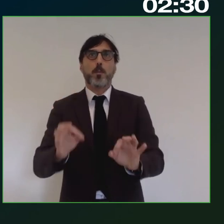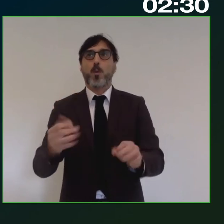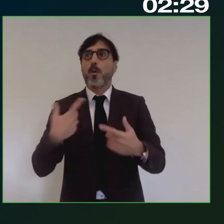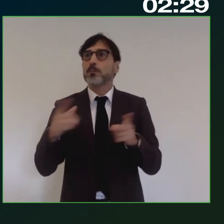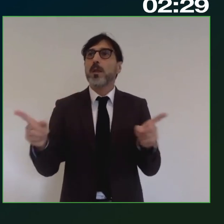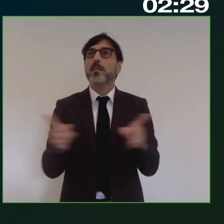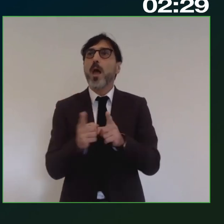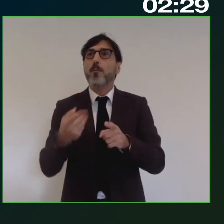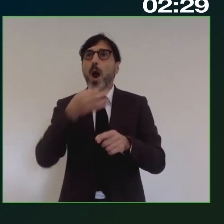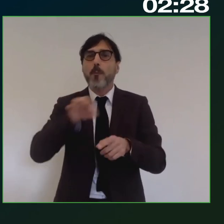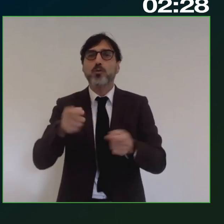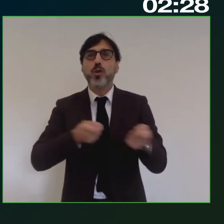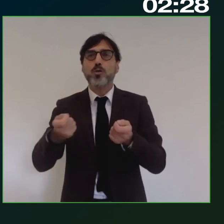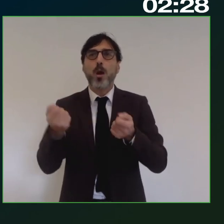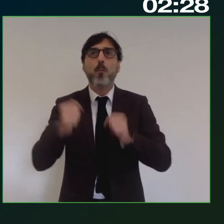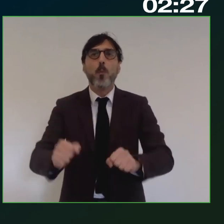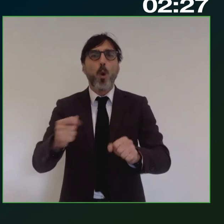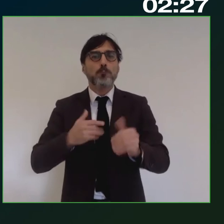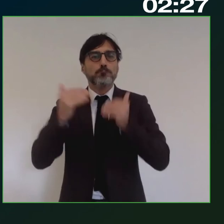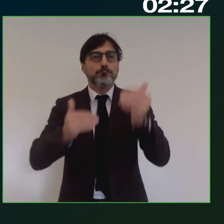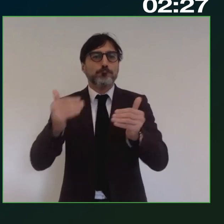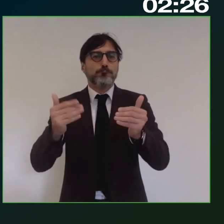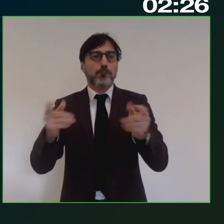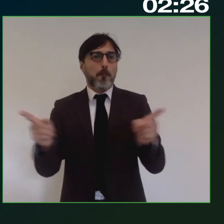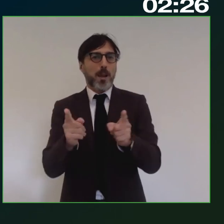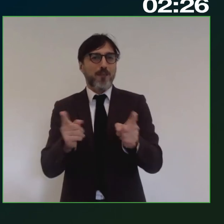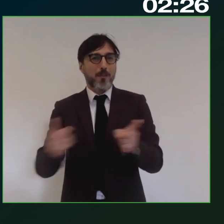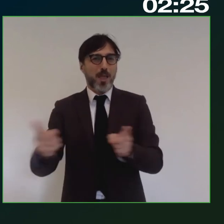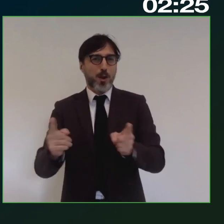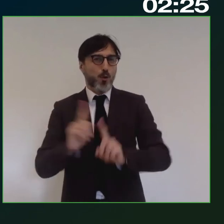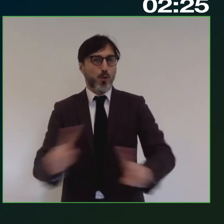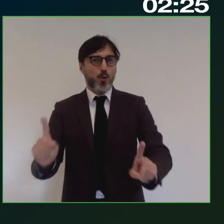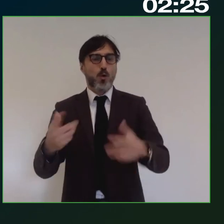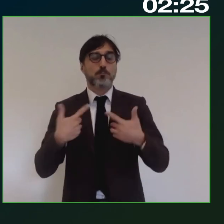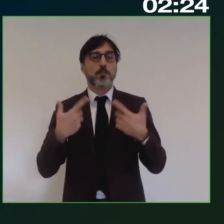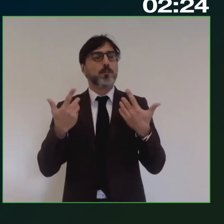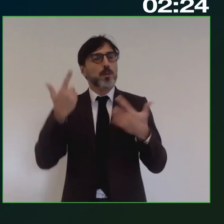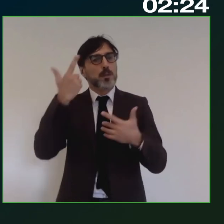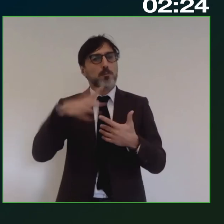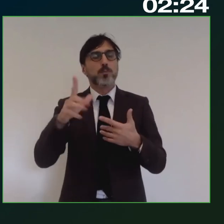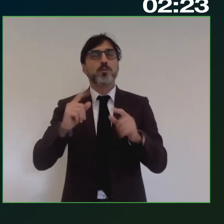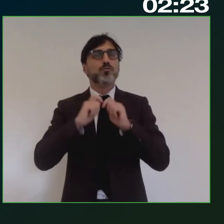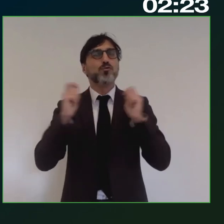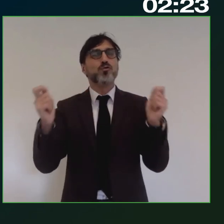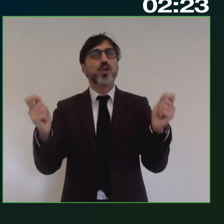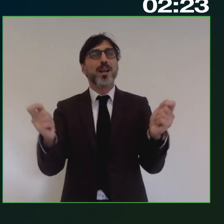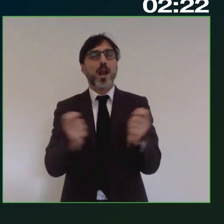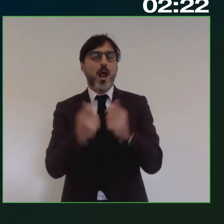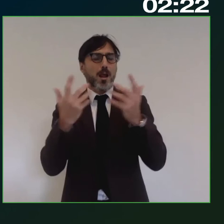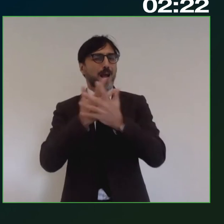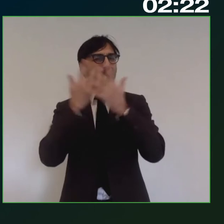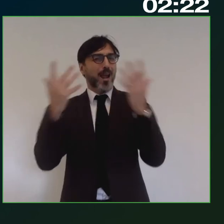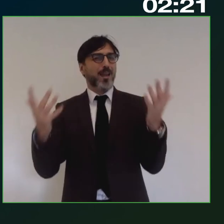breve tempo e nella consapevolezza più generale ripetuta più volte che questa evidentemente